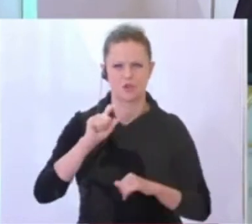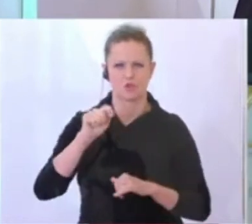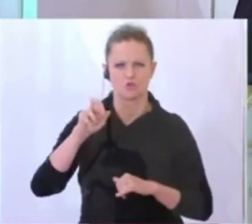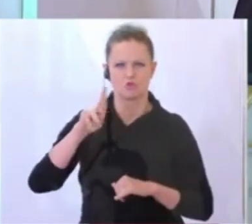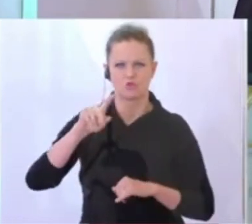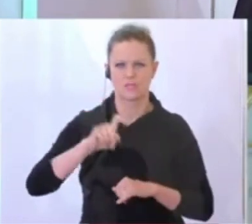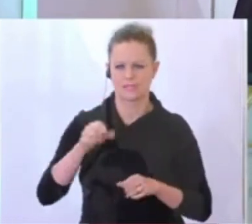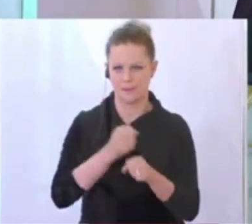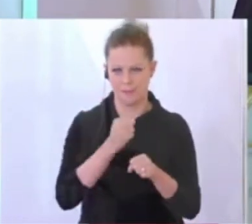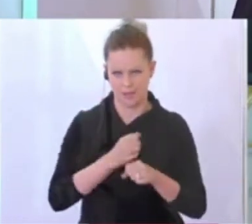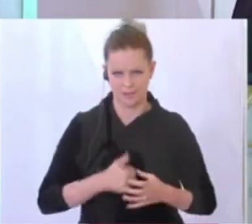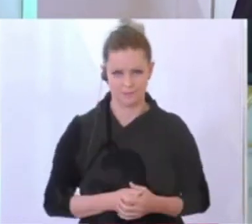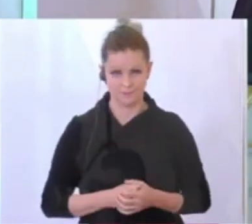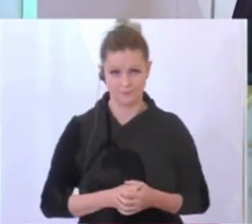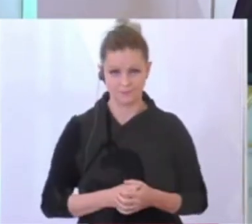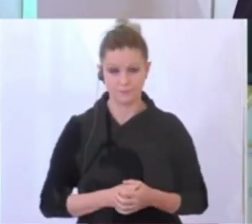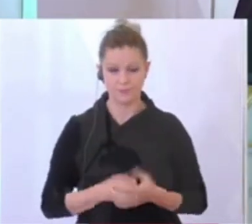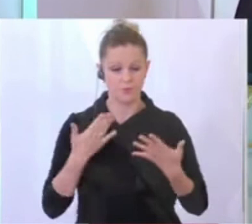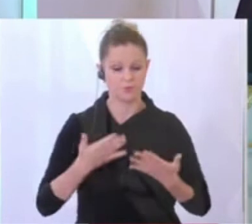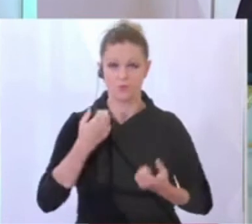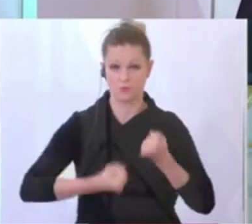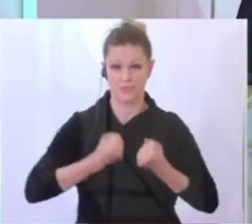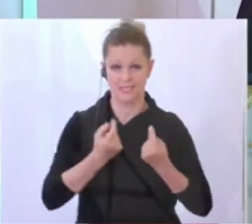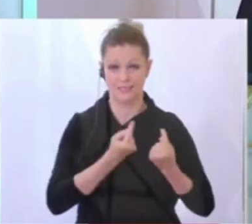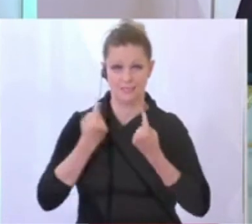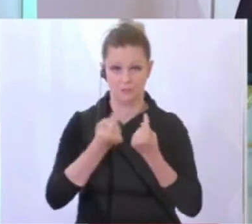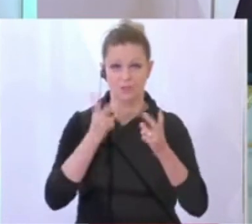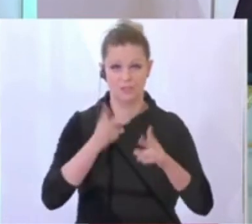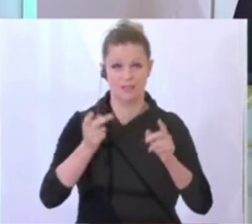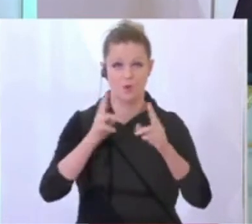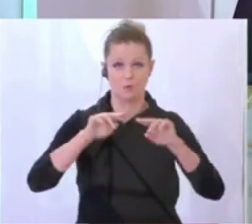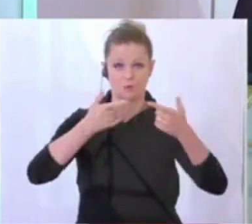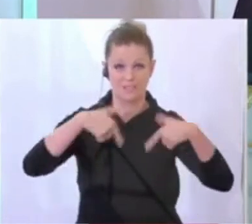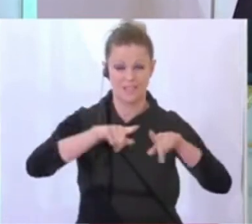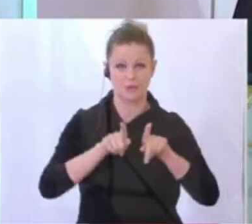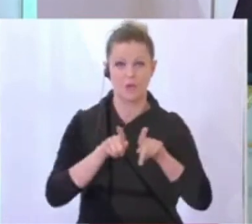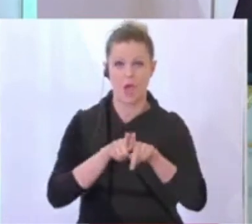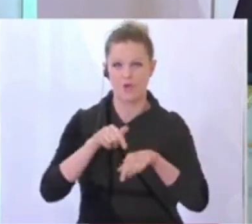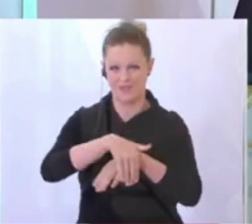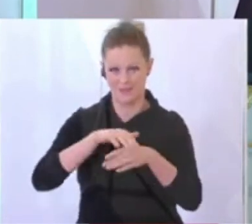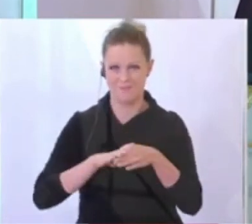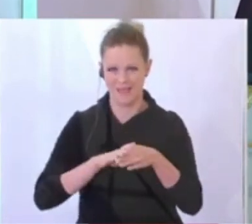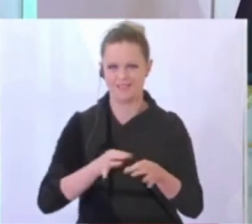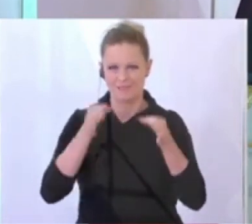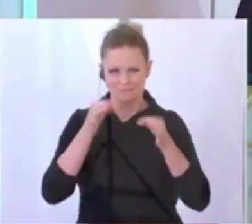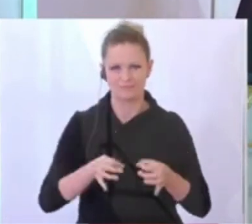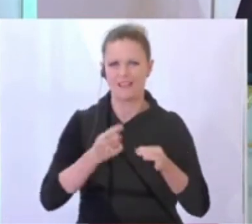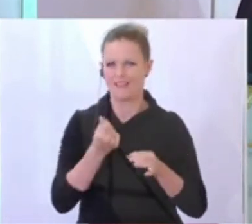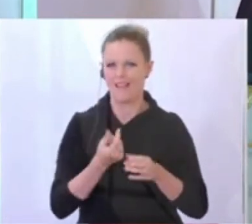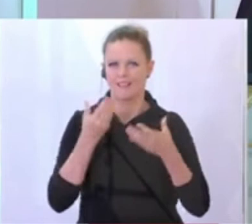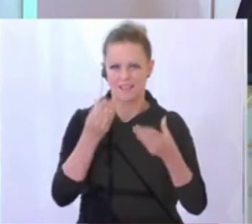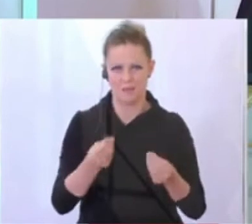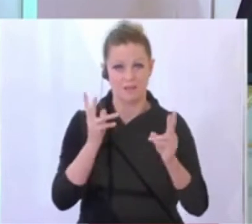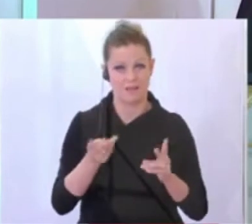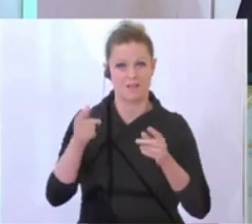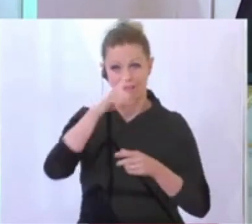können. Damit wir aber auch in dieser schwierigen Zeit den Ländern und Gemeinden die nötigen Mittel zur Verfügung stellen können, um